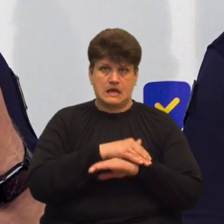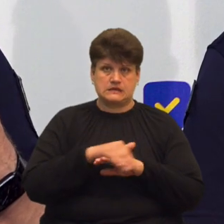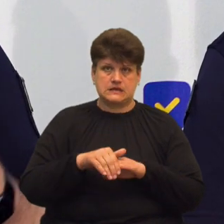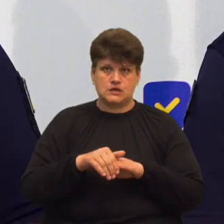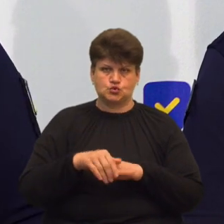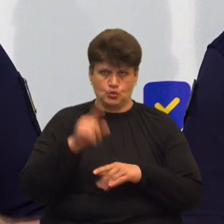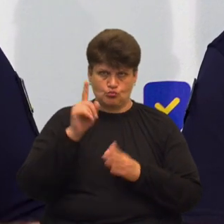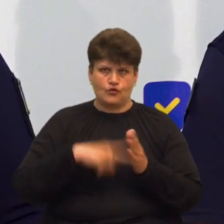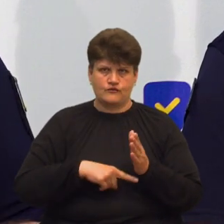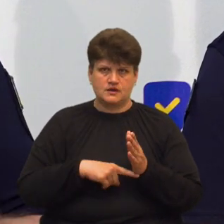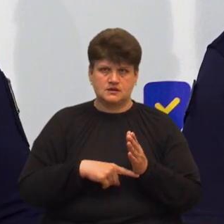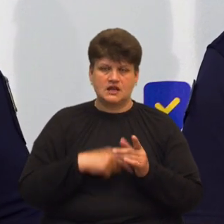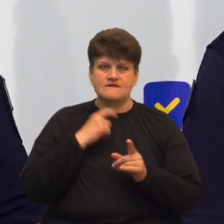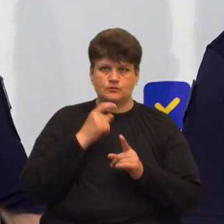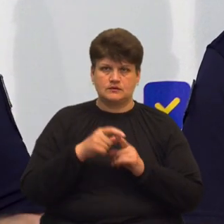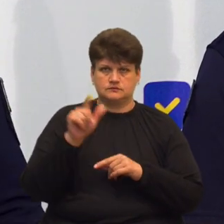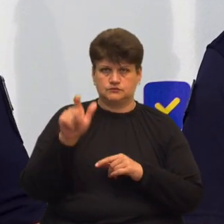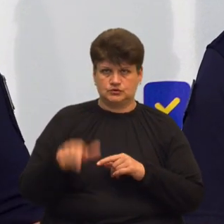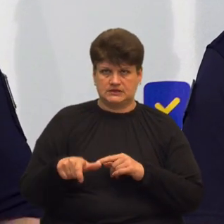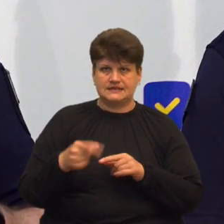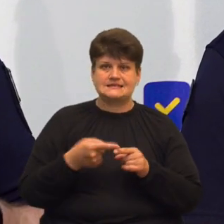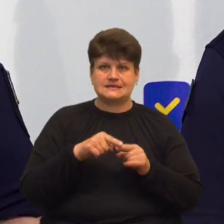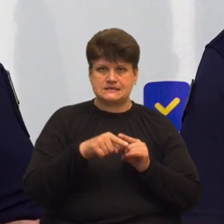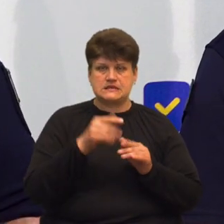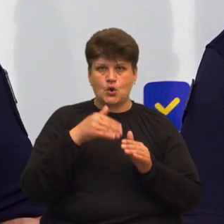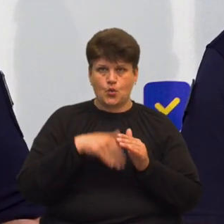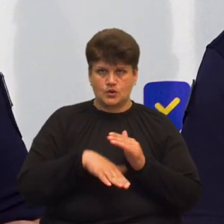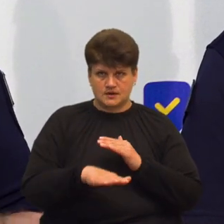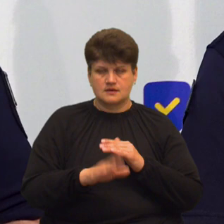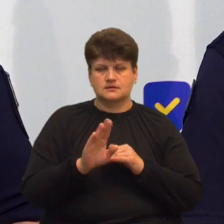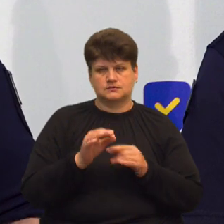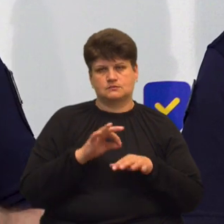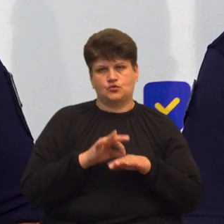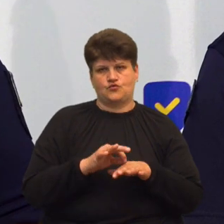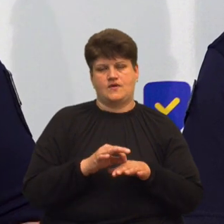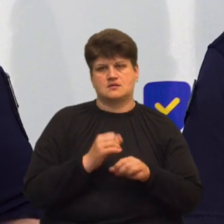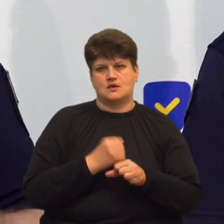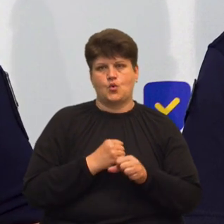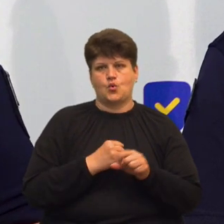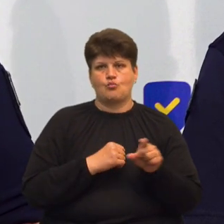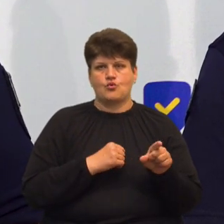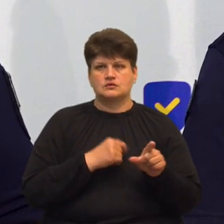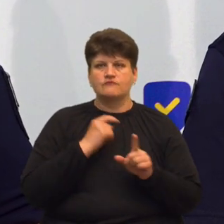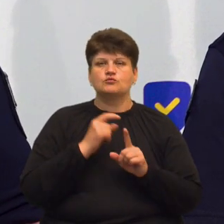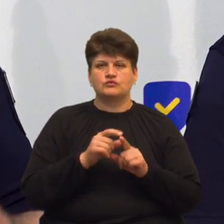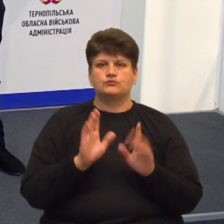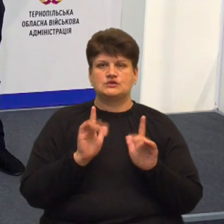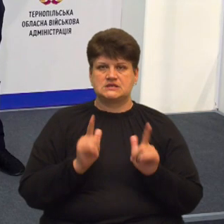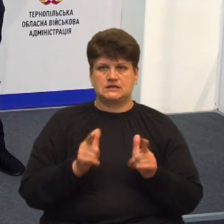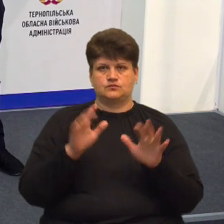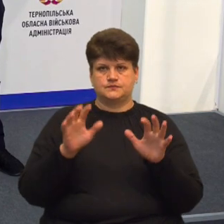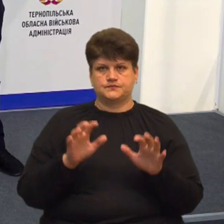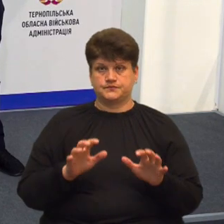відповідальні особи за ці укриття, чи голова громади, з ними буде проведена певна робота. Відповідати вони будуть згідно чи до законодавства.